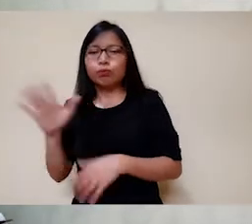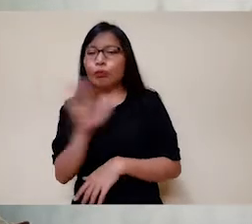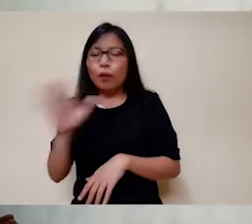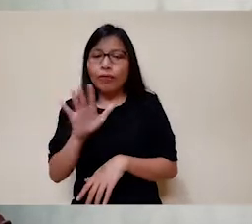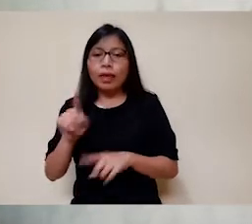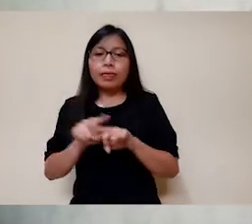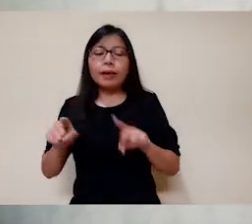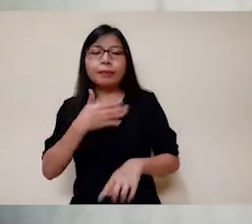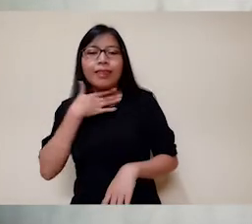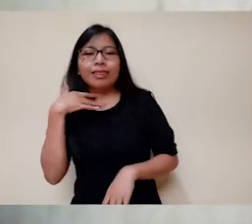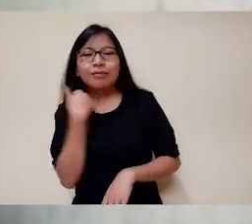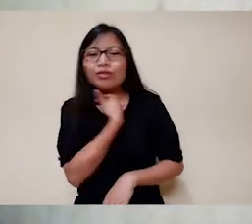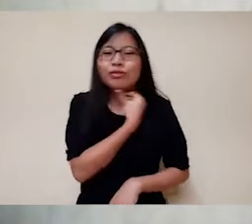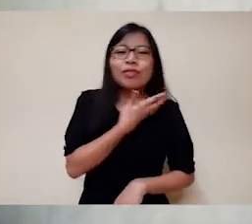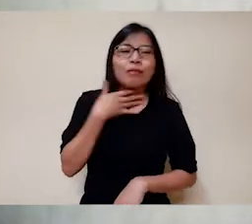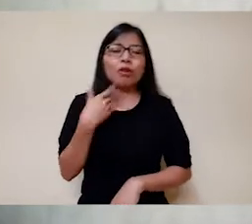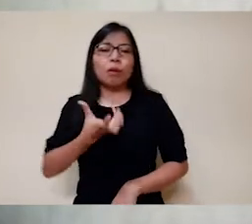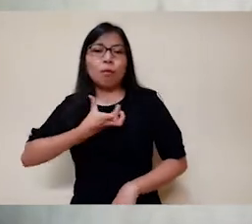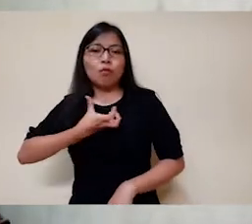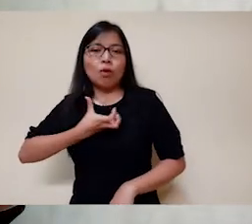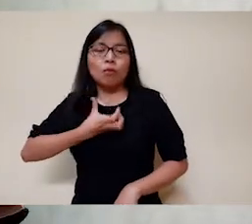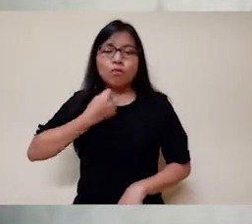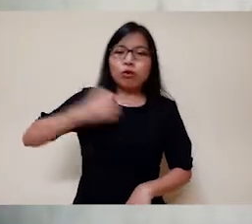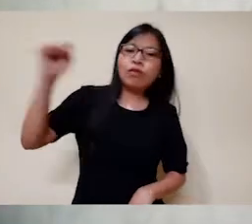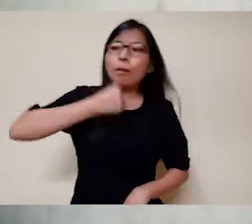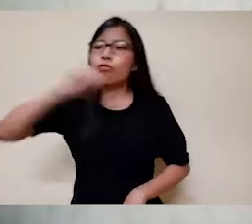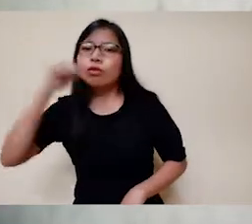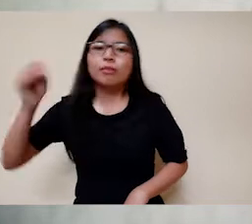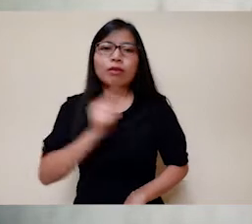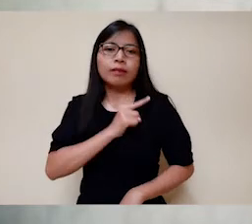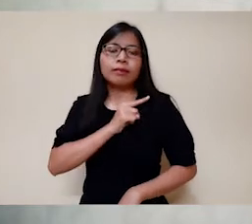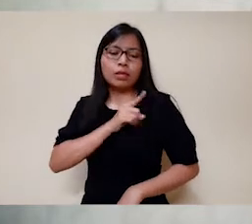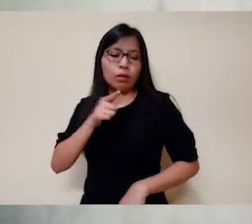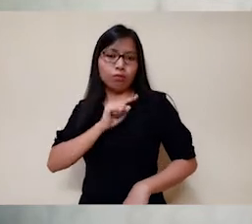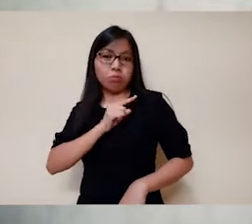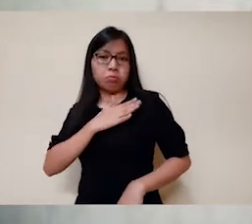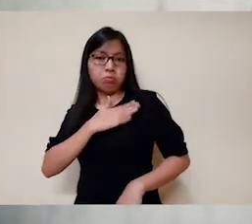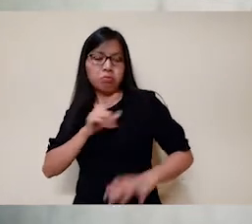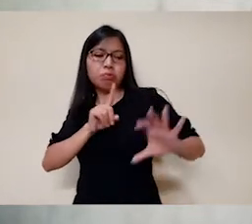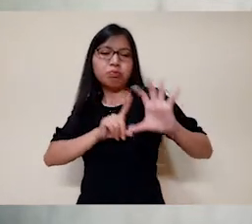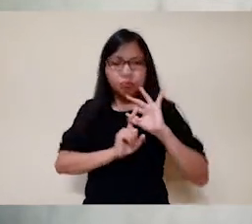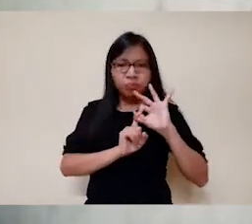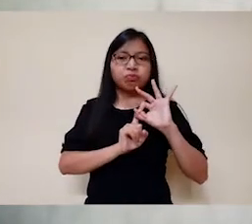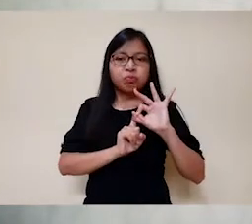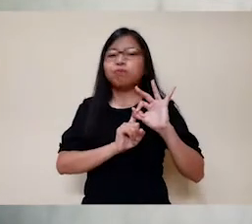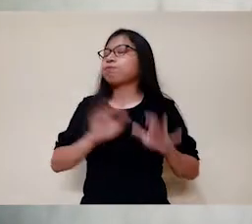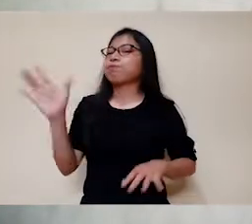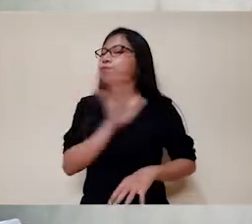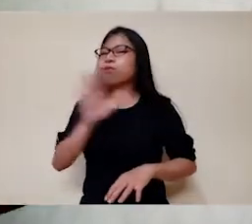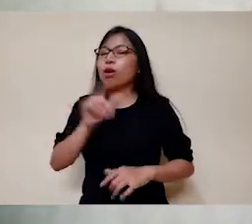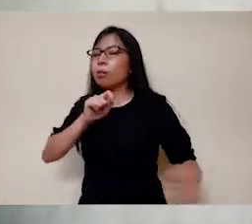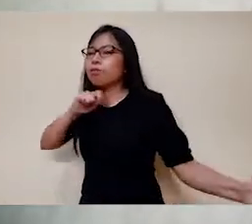kita, segala pemberontakan kita, hidup yang terpusat kepada diri sendiri. Lalu berganti